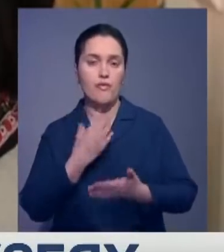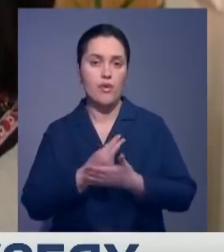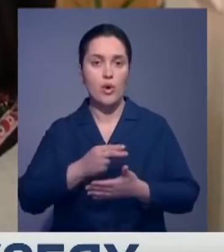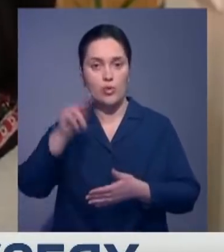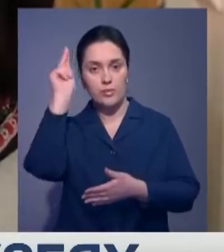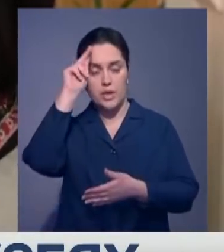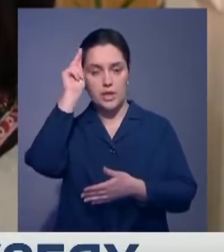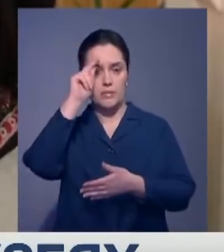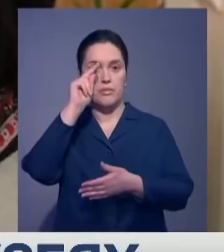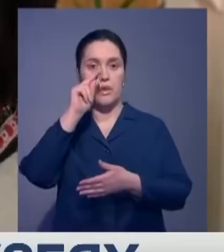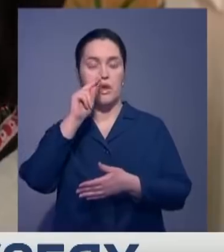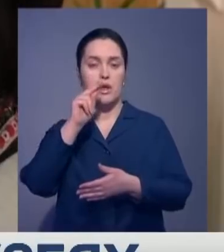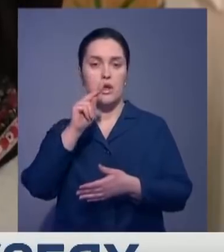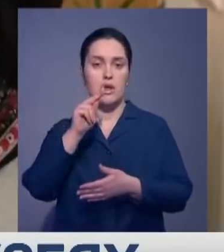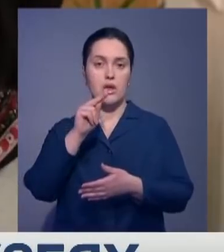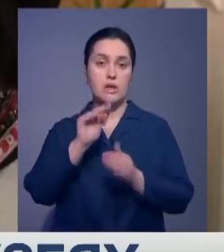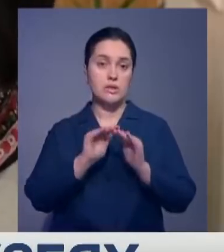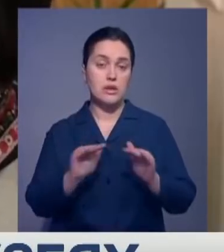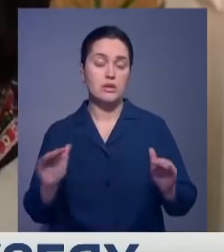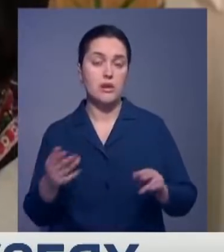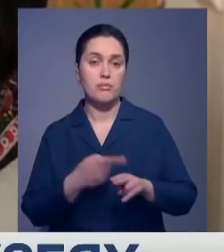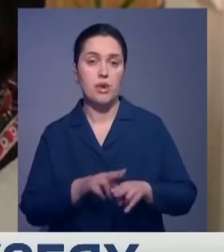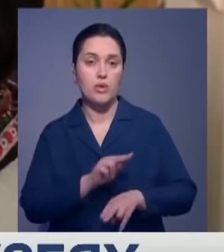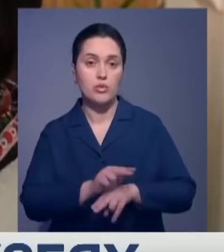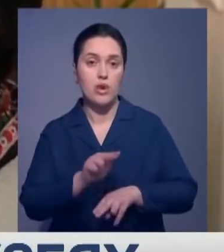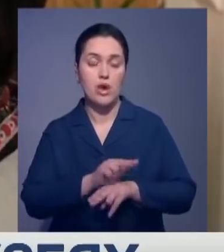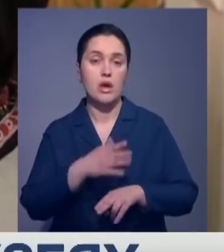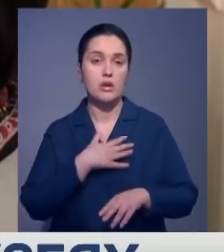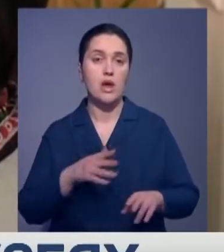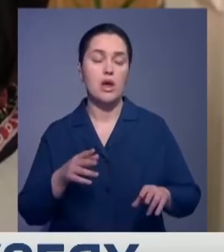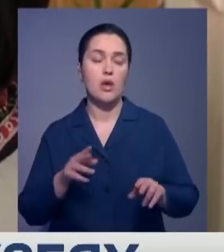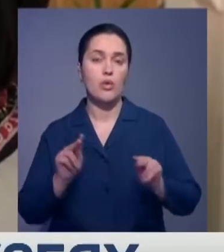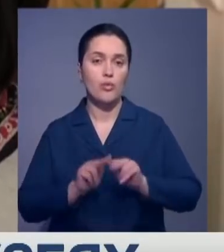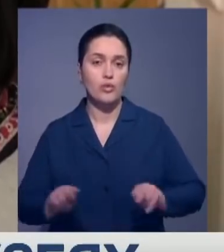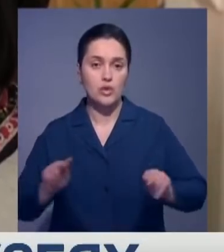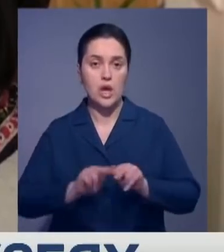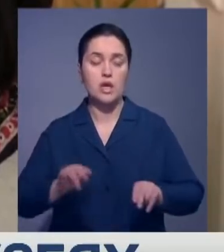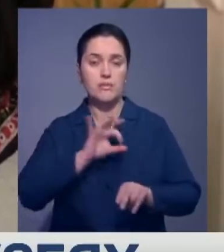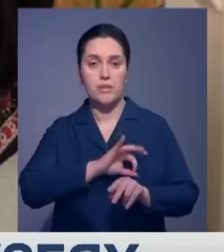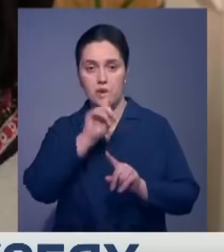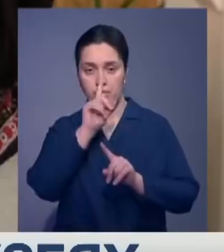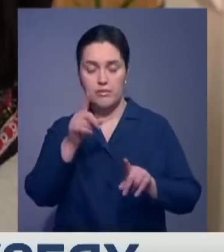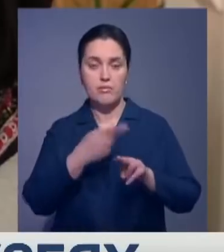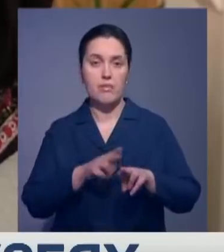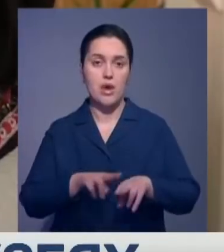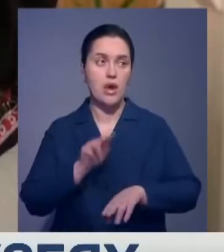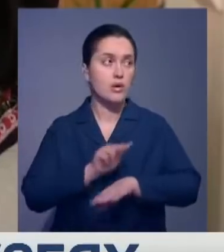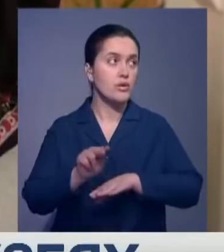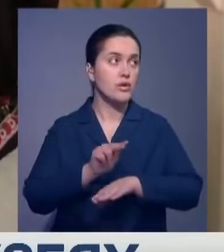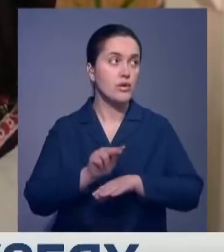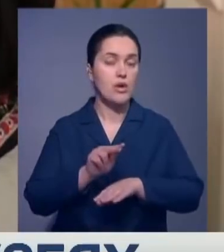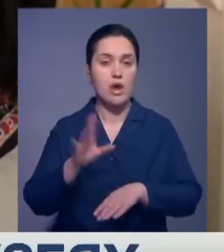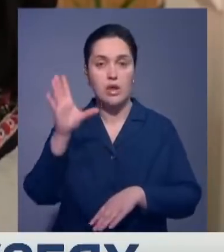и притягивая детей к этому предмету. Я думаю, что наши учителя, используя нетрадиционные формы проведения занятий,